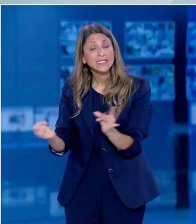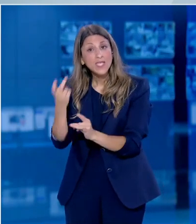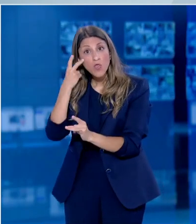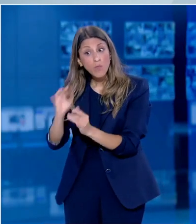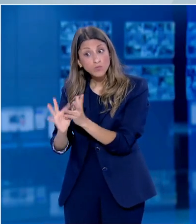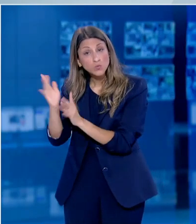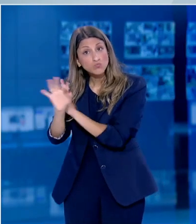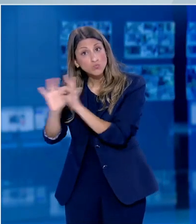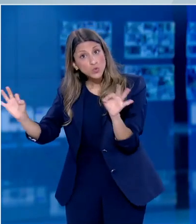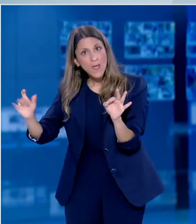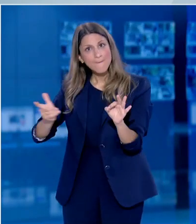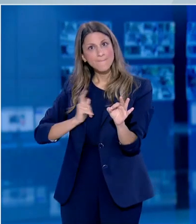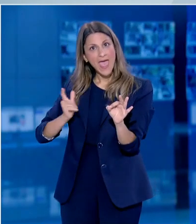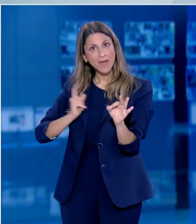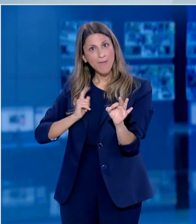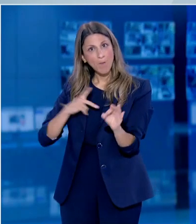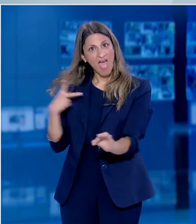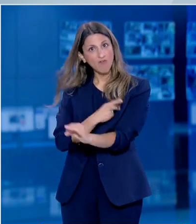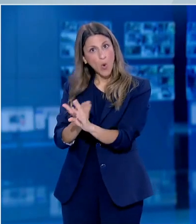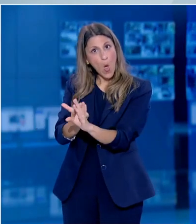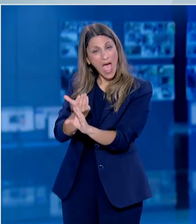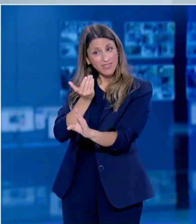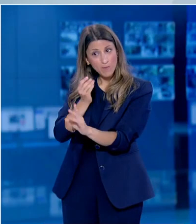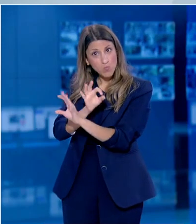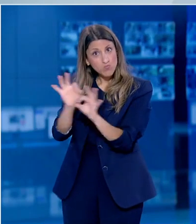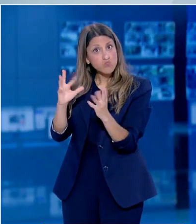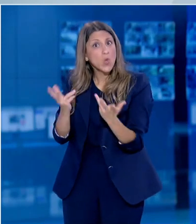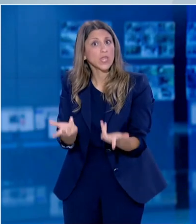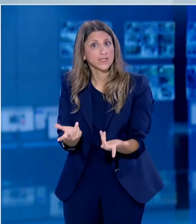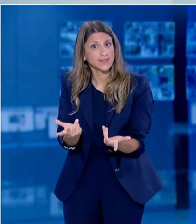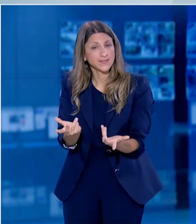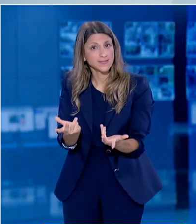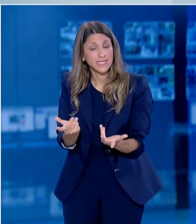έως 18 μήνων για τη διάθεση εμβολίου και άρα το τέλος της πανδημίας.